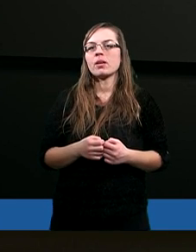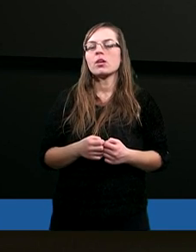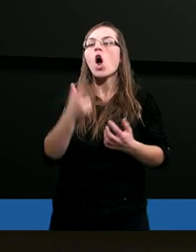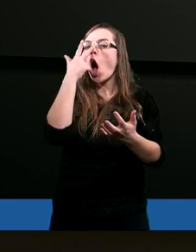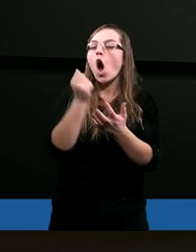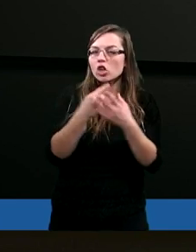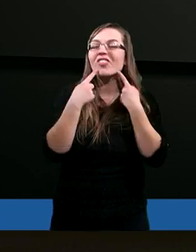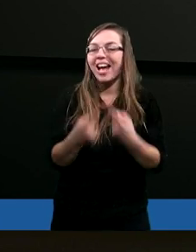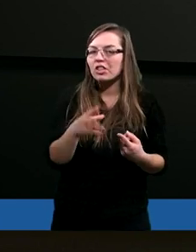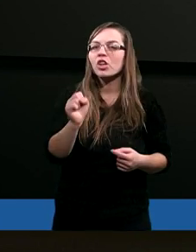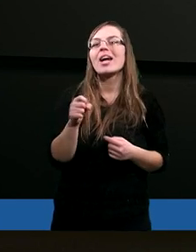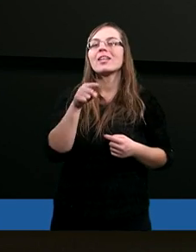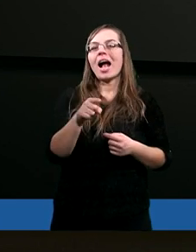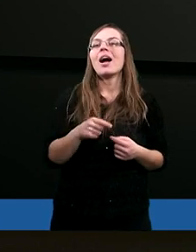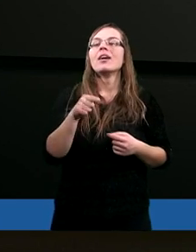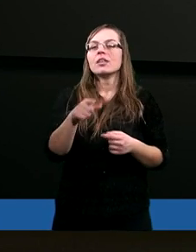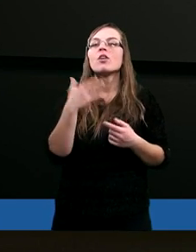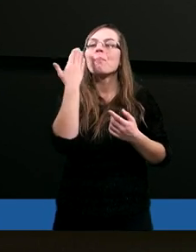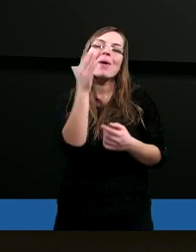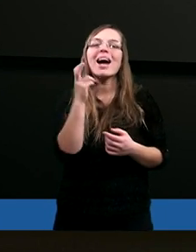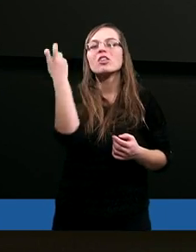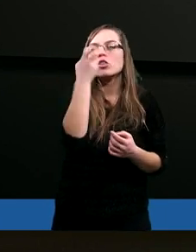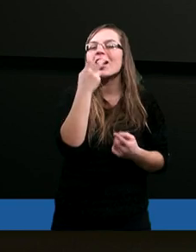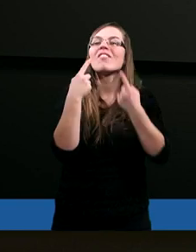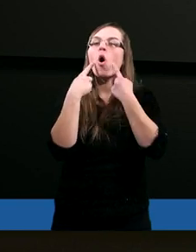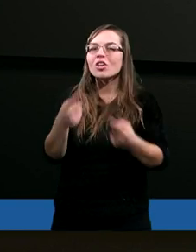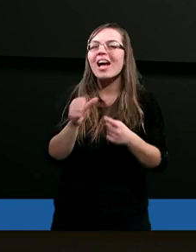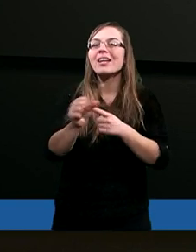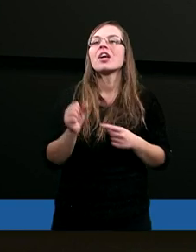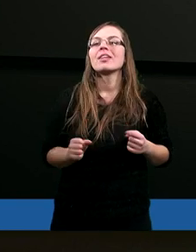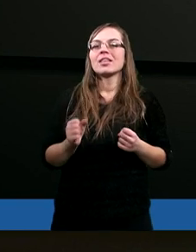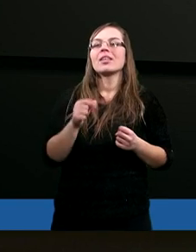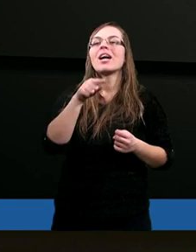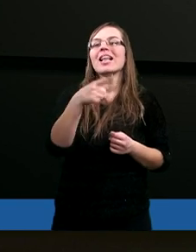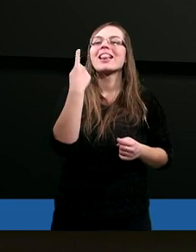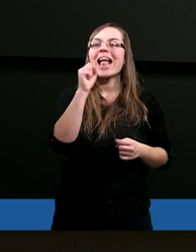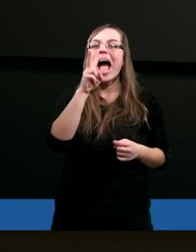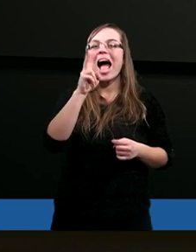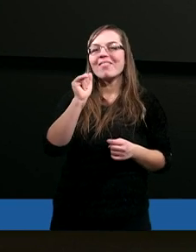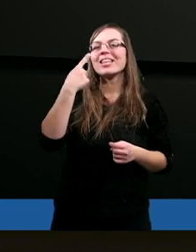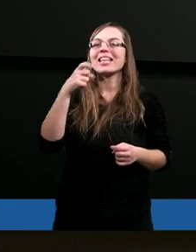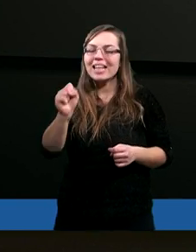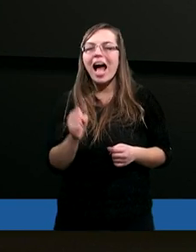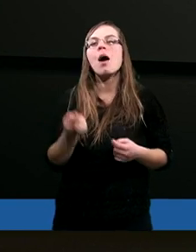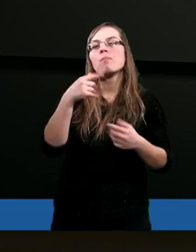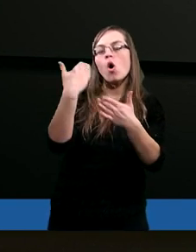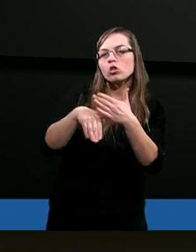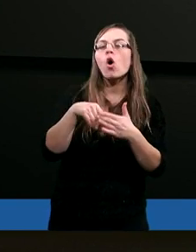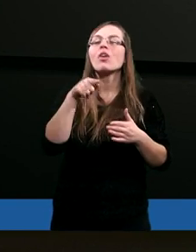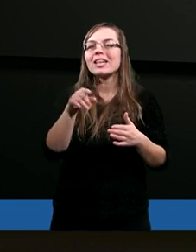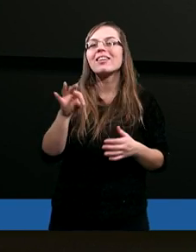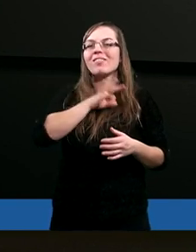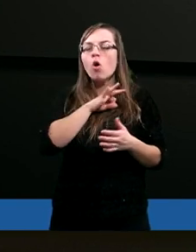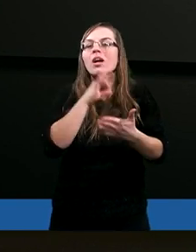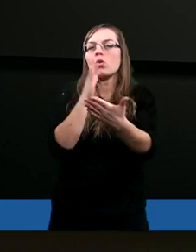oświadczenia, dowiemy się o bardzo ciekawym oświadczeniu Dawida pod koniec swojego